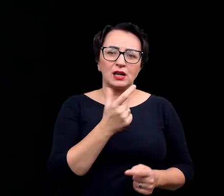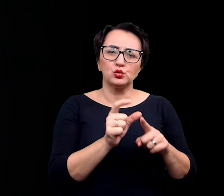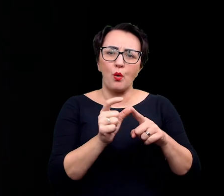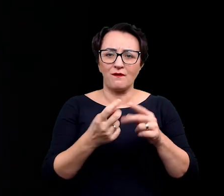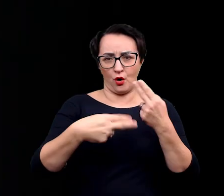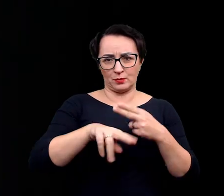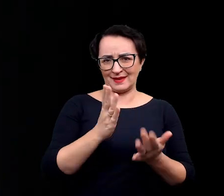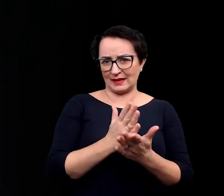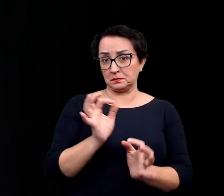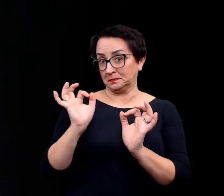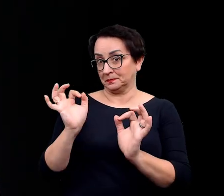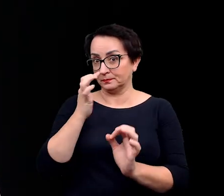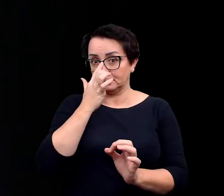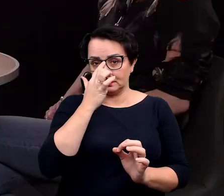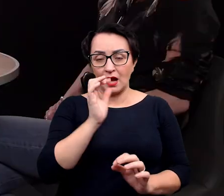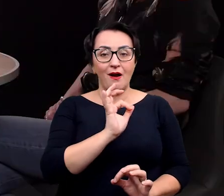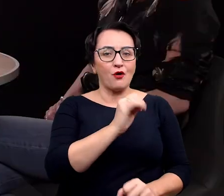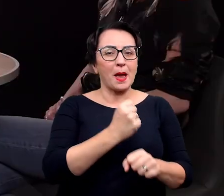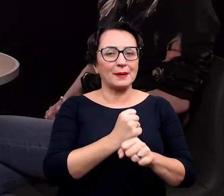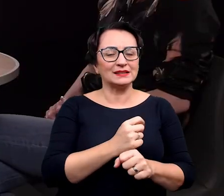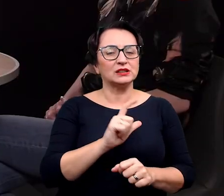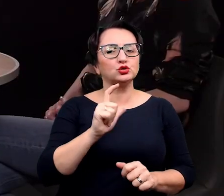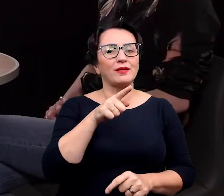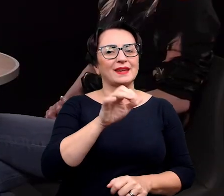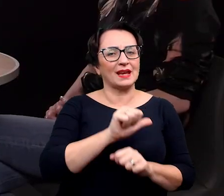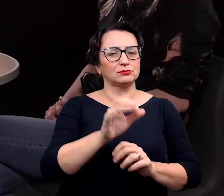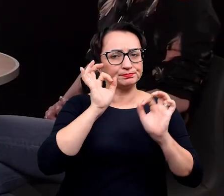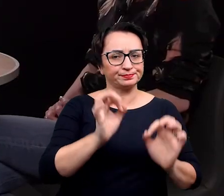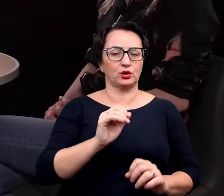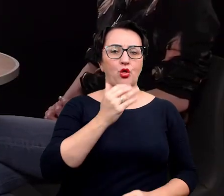słowa odpowiedzi. Dobrze. W czym w twojej pracy jesteś dobra?